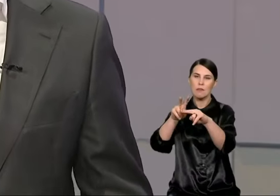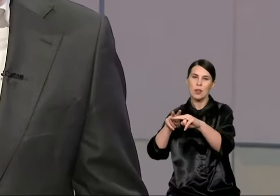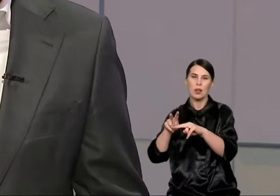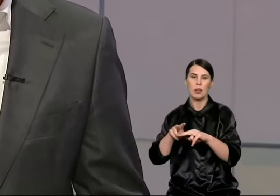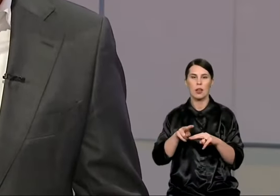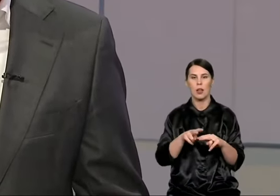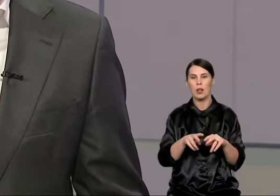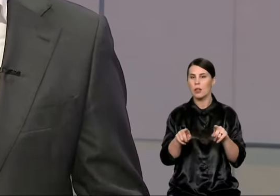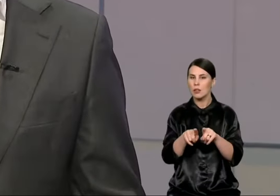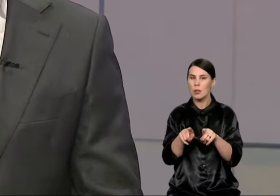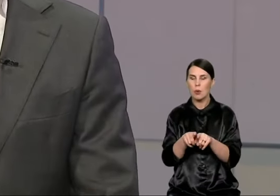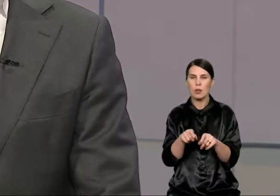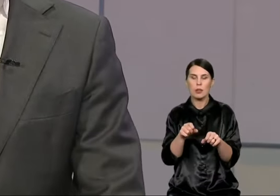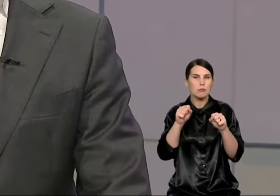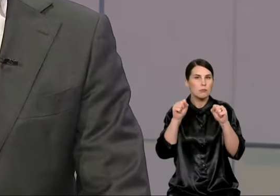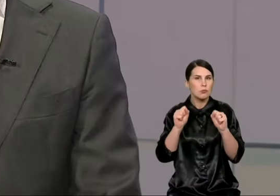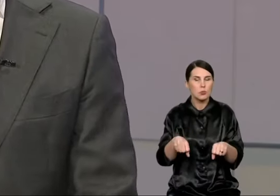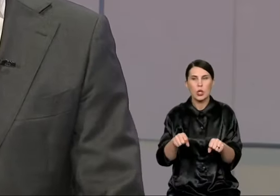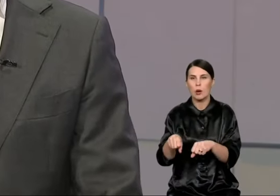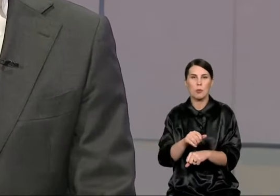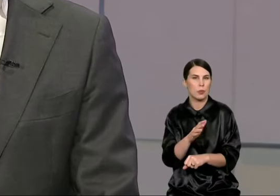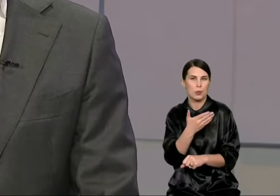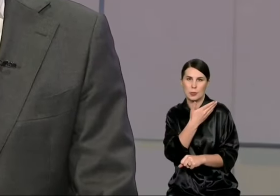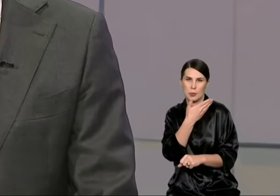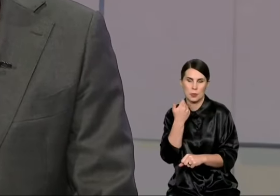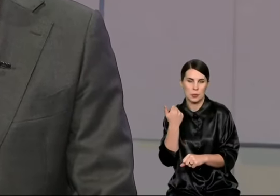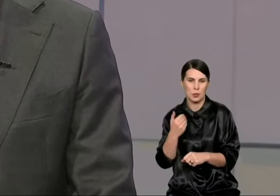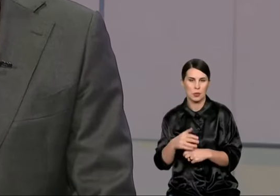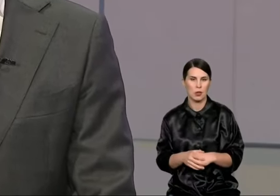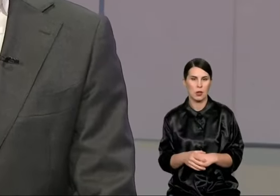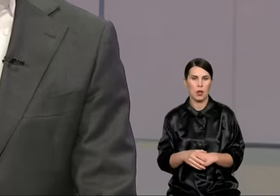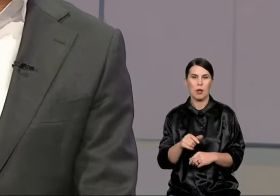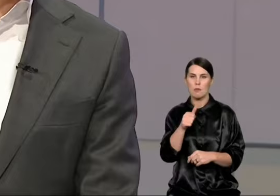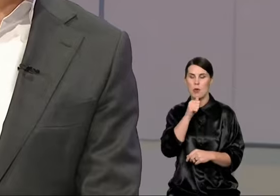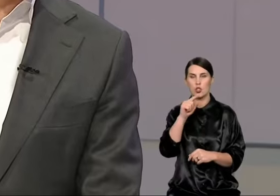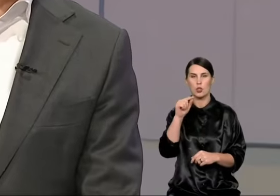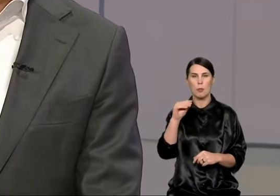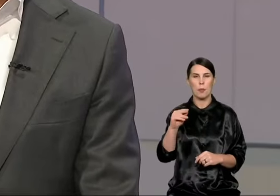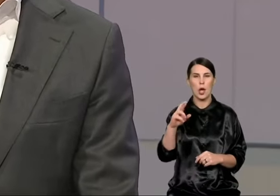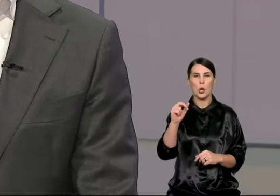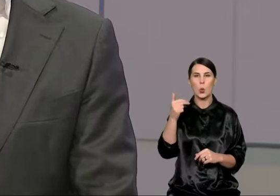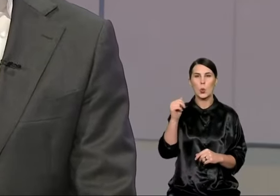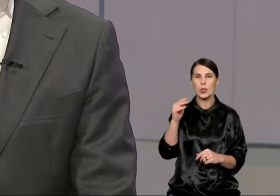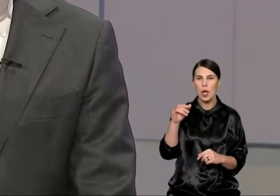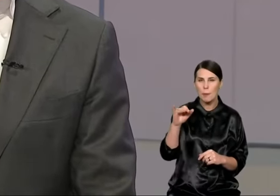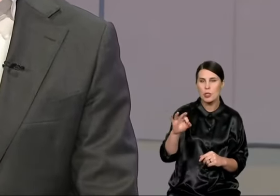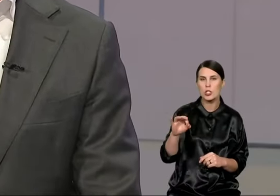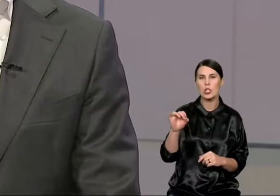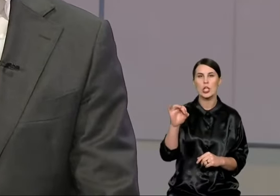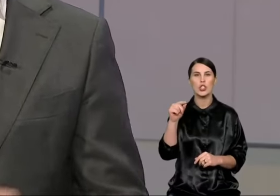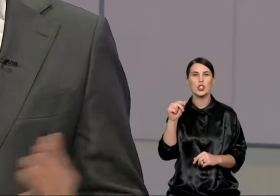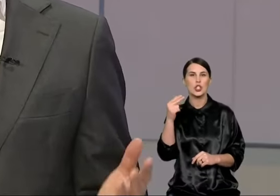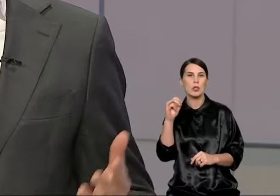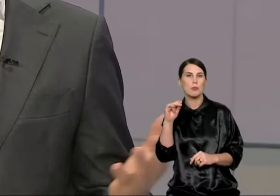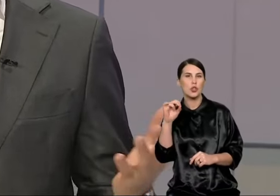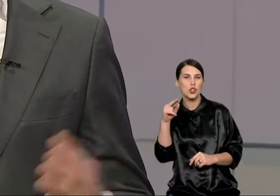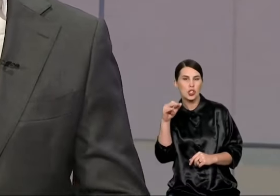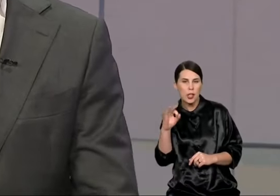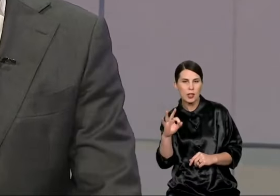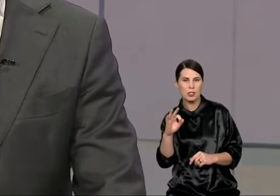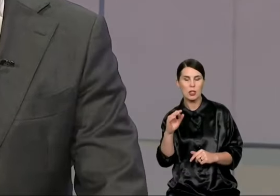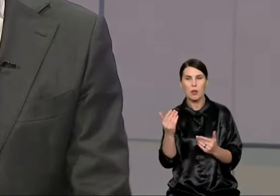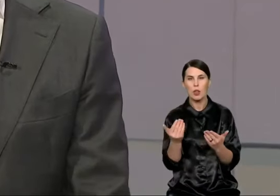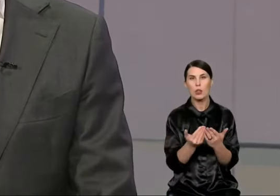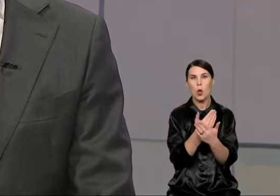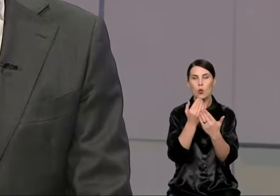ypatumų, nėra numatyta tokių galimbių, nekalbant apie jau nelemtąjį perkunkėmį, bet ir šnipiškės, reiškia, viskas yra užstatoma dabar naujie kuriai kūrės.